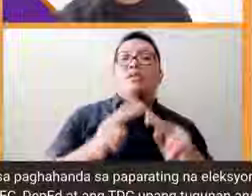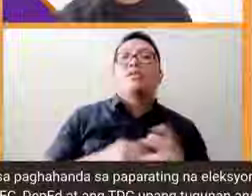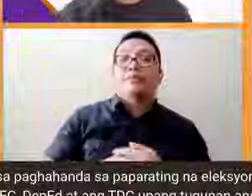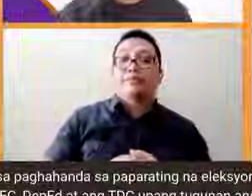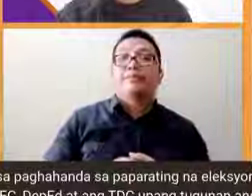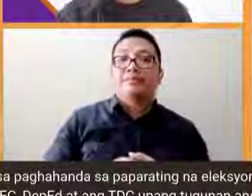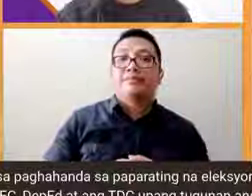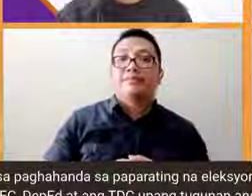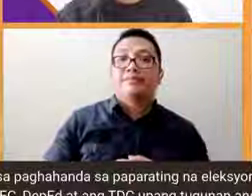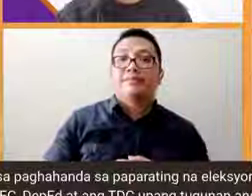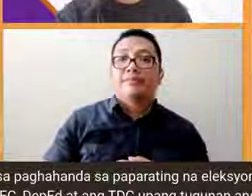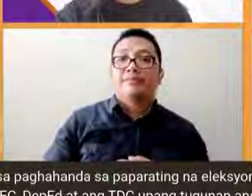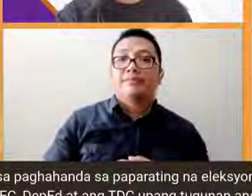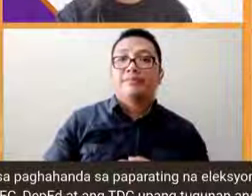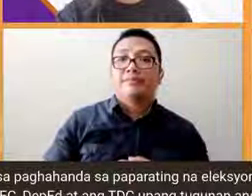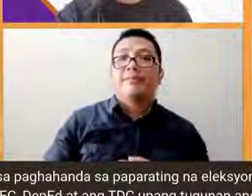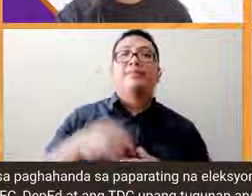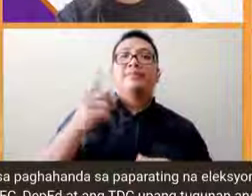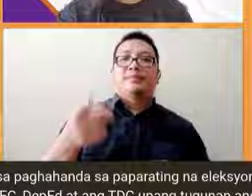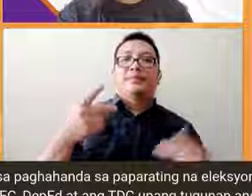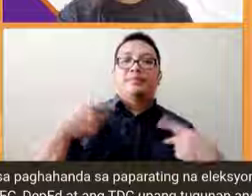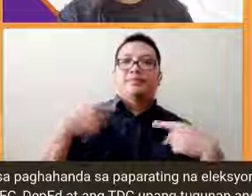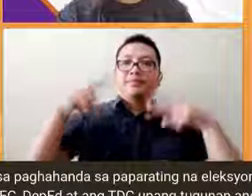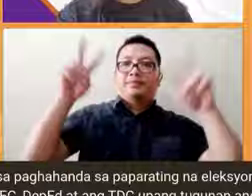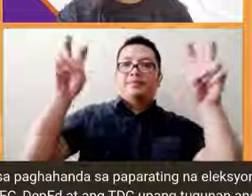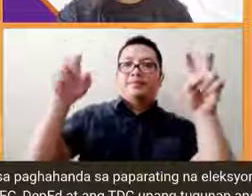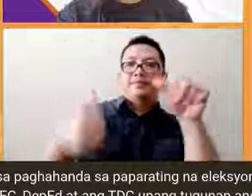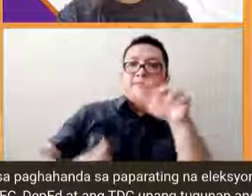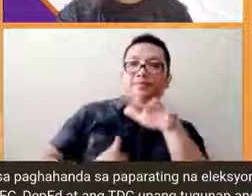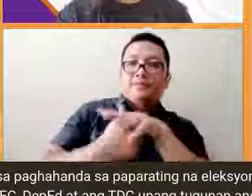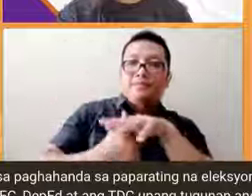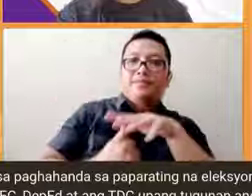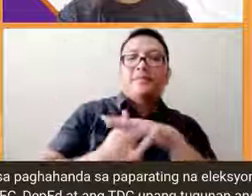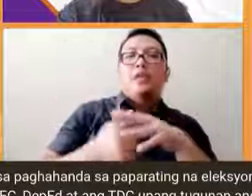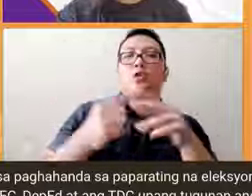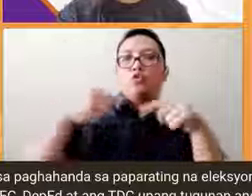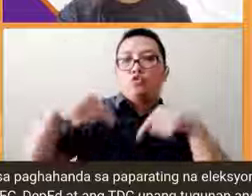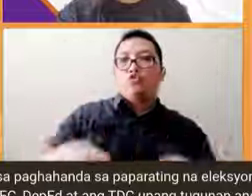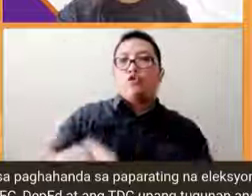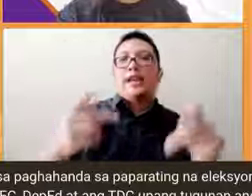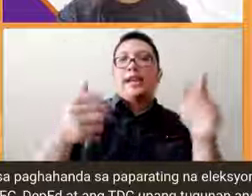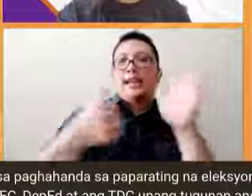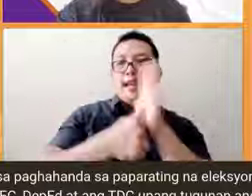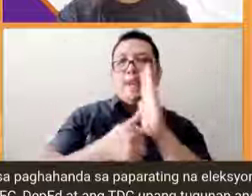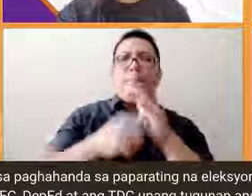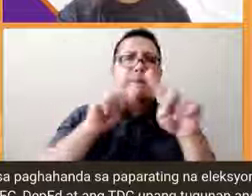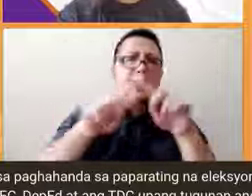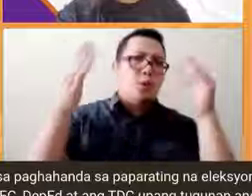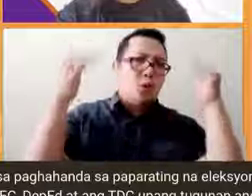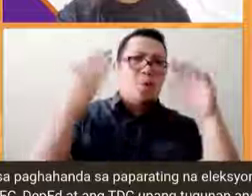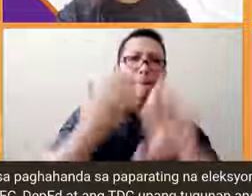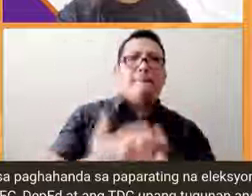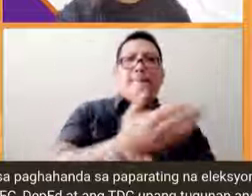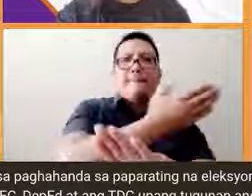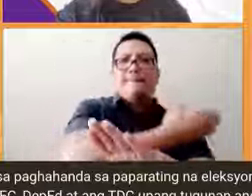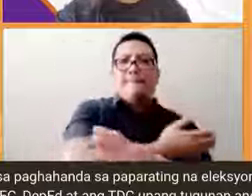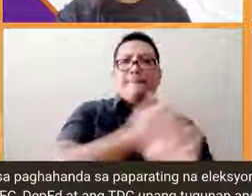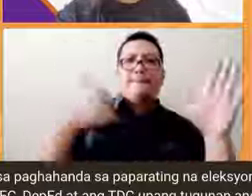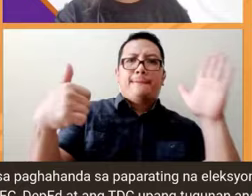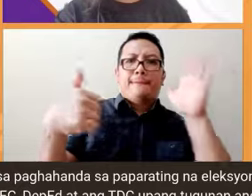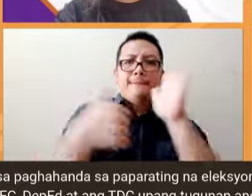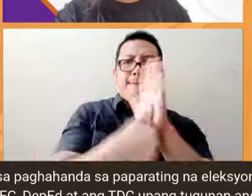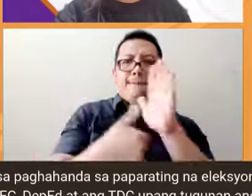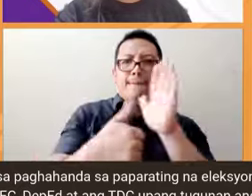lumulot ang issue every time na may election pero sana prior to the election season na pag